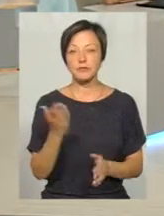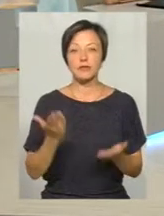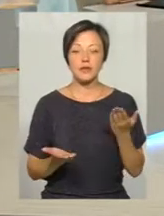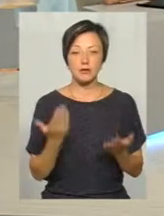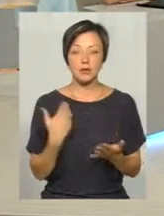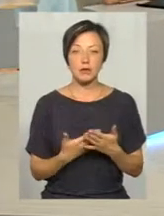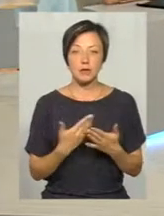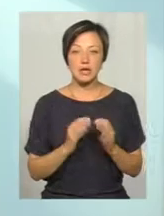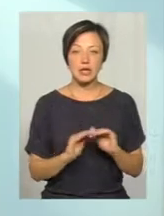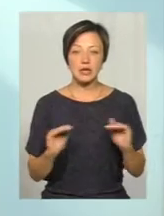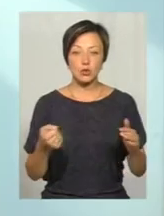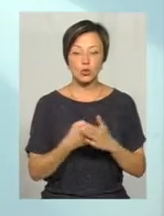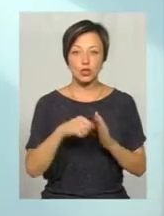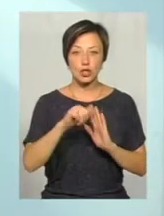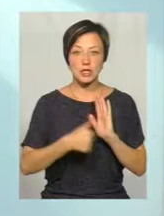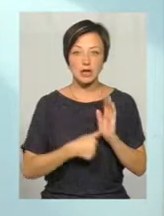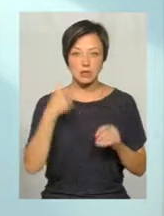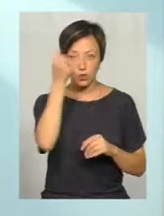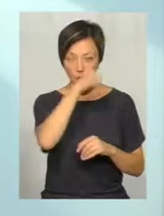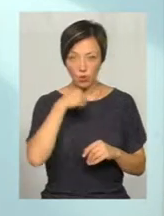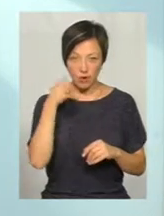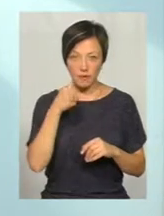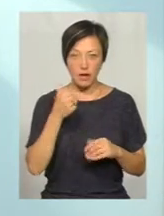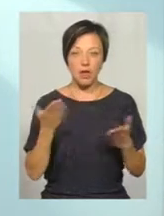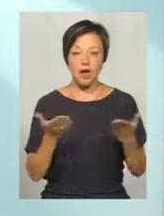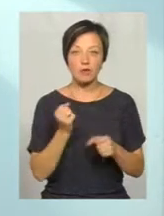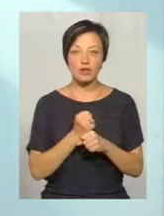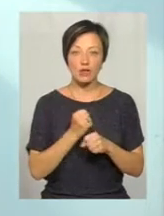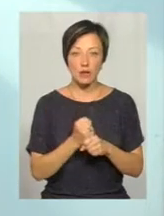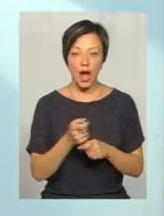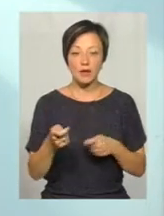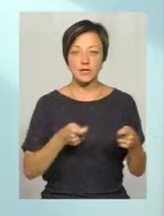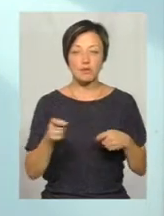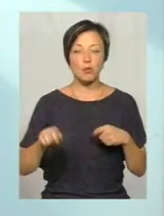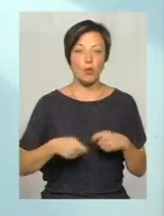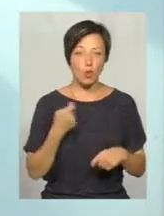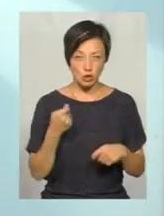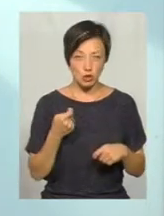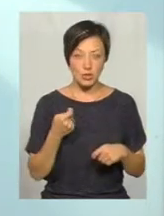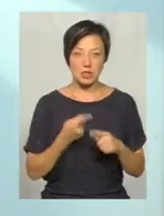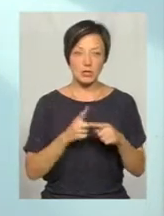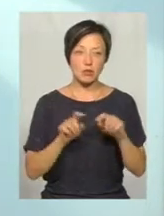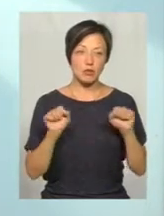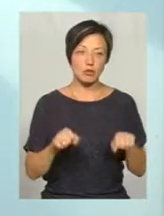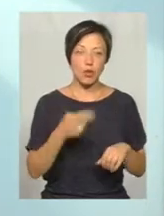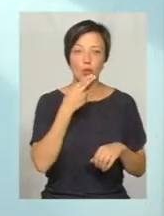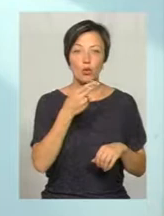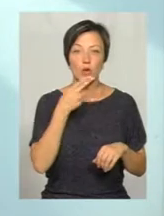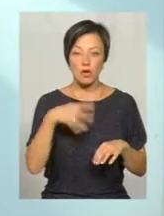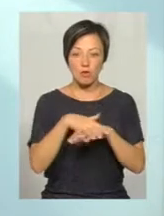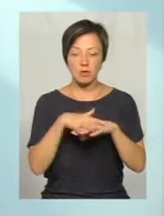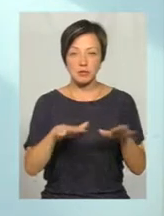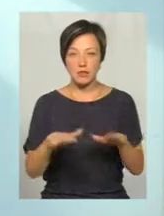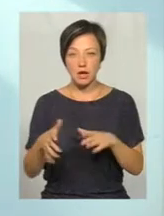наприклад, діти до 16 років, які вчинили адміністративне правопорушення, це може бути коріння в громадських